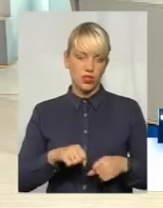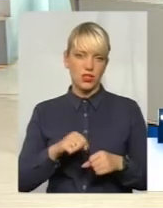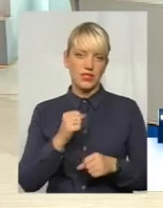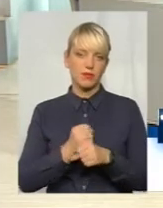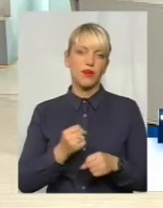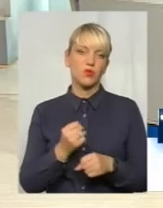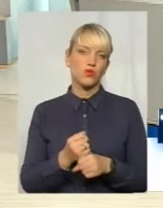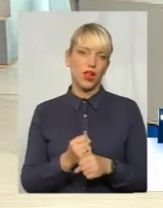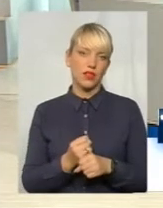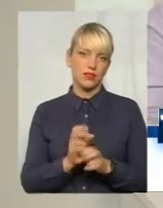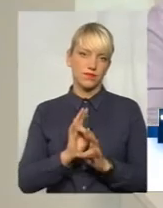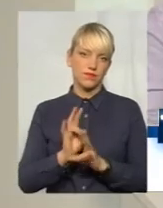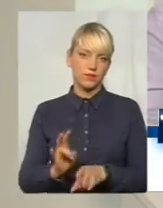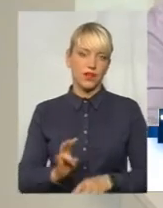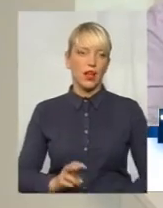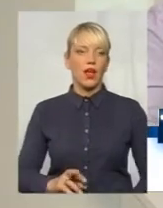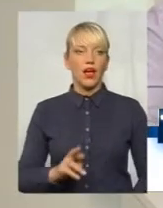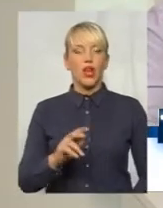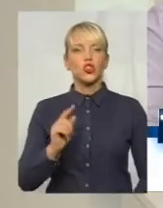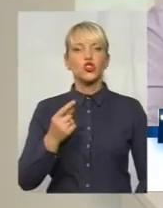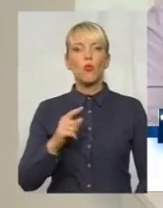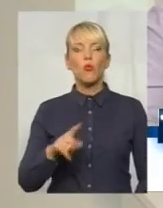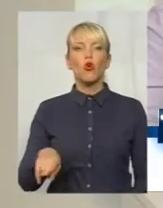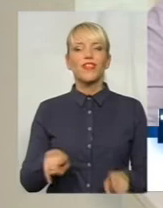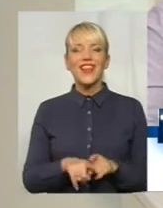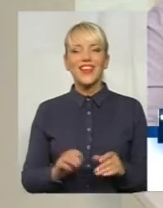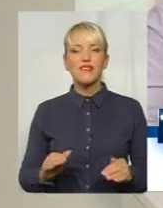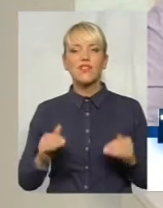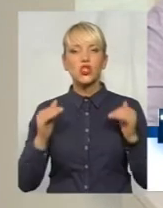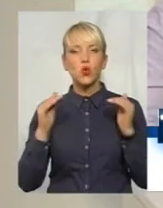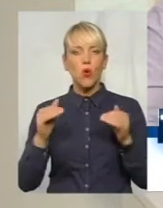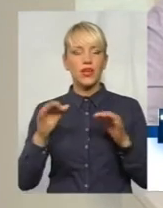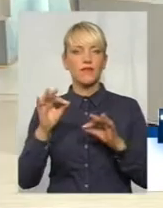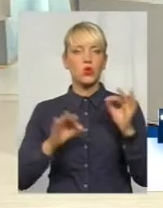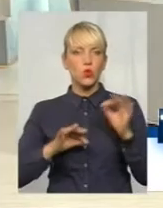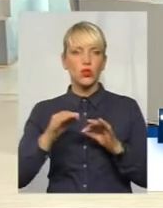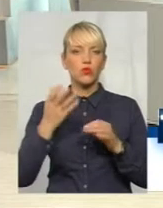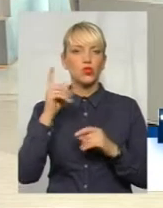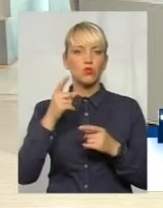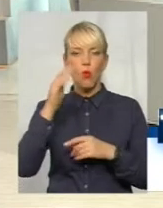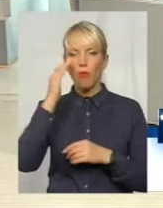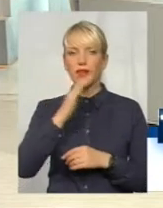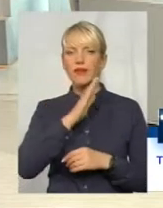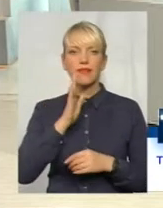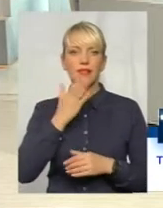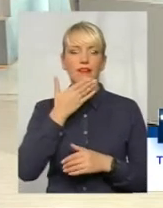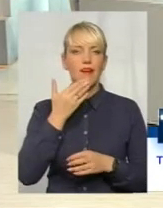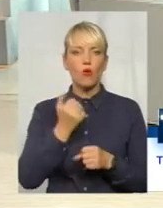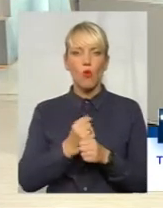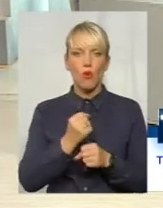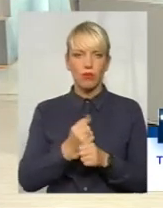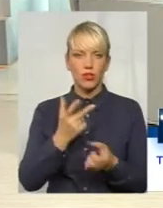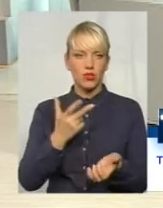на вашу думку, чому ж тоді цей відсоток настільки високий, що батьки не роблять дітям щеплення? Ви назвали якусь